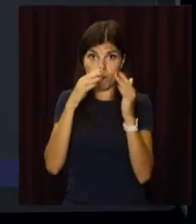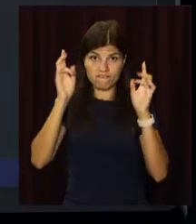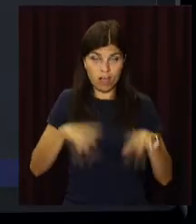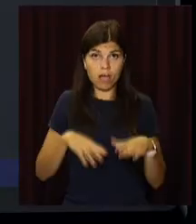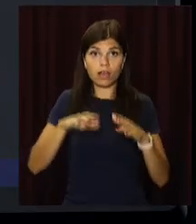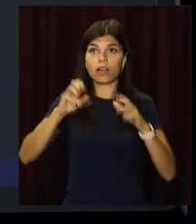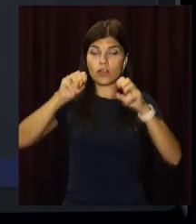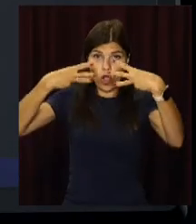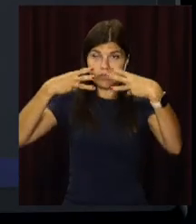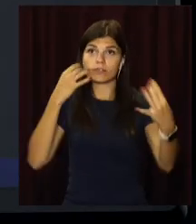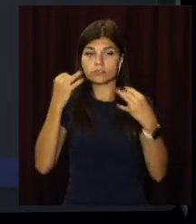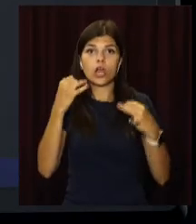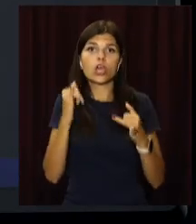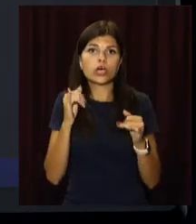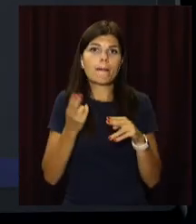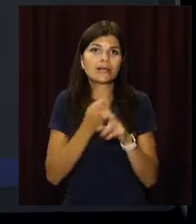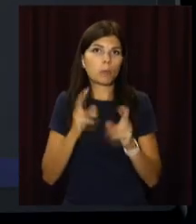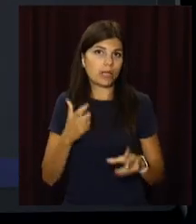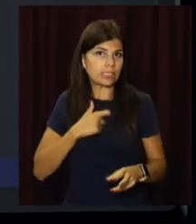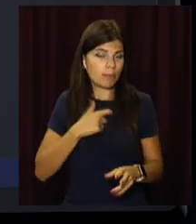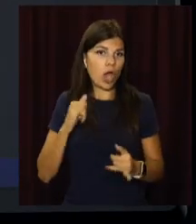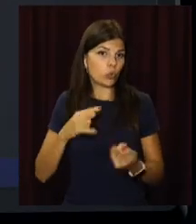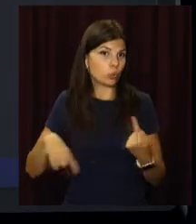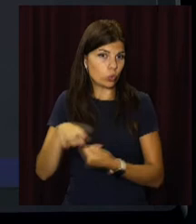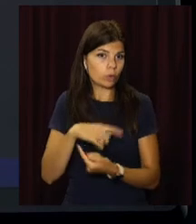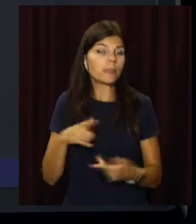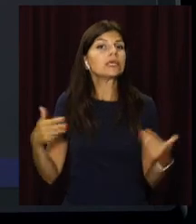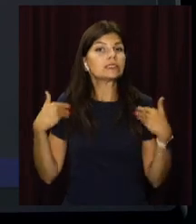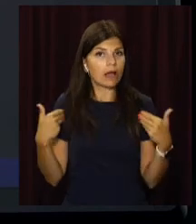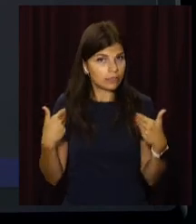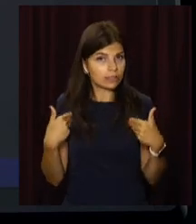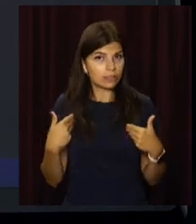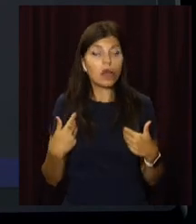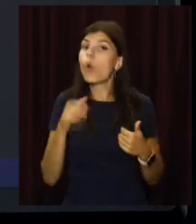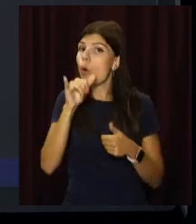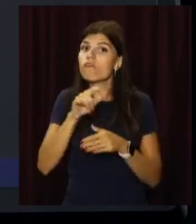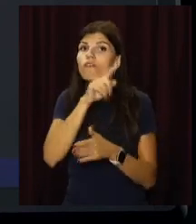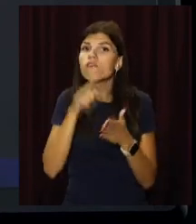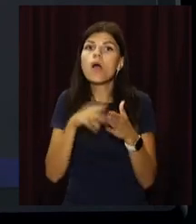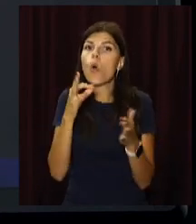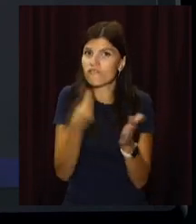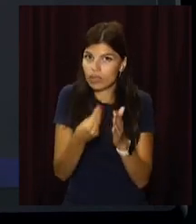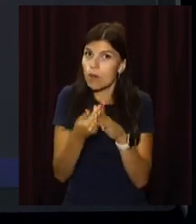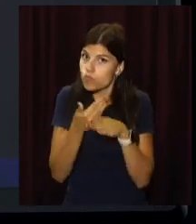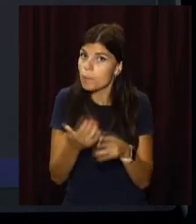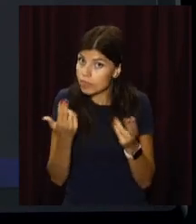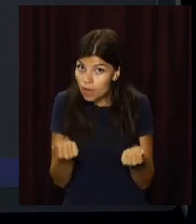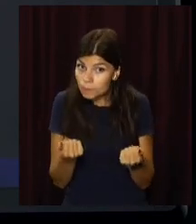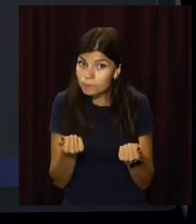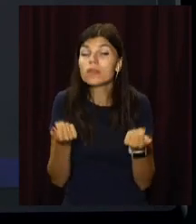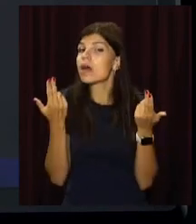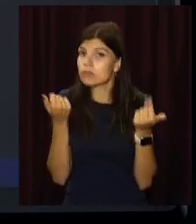Здравствуйте, Андрій Демидович. У вас вопрос материальної допомоги, да? Да, матеріальної допомоги на ліку.